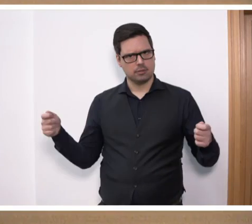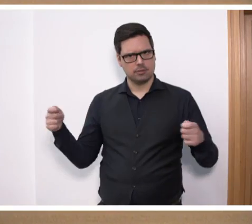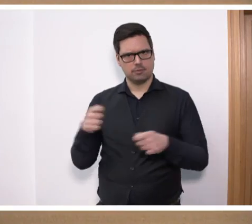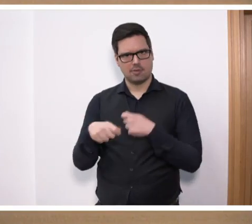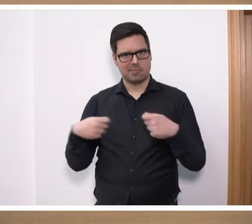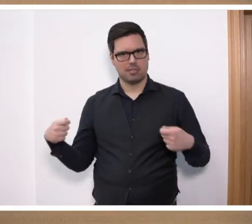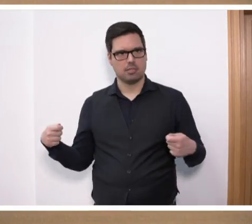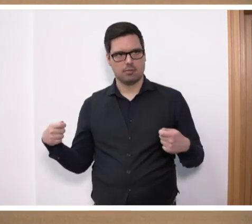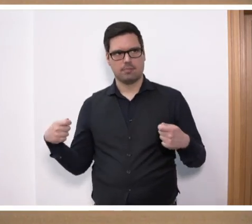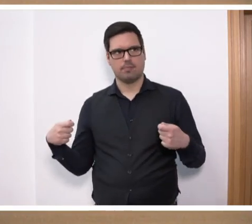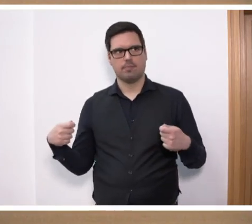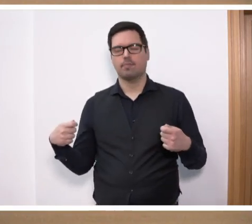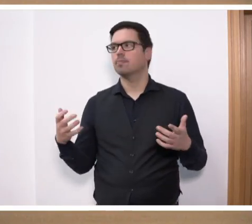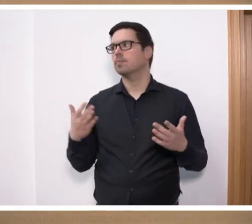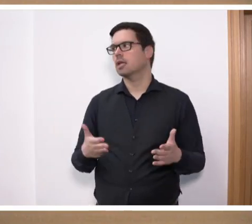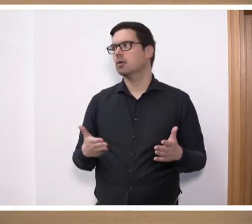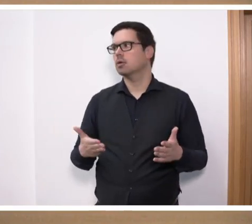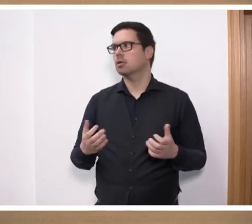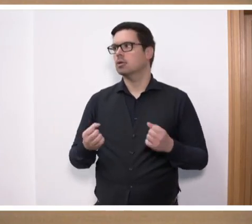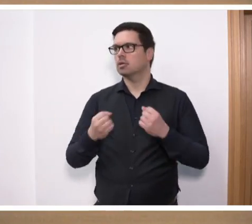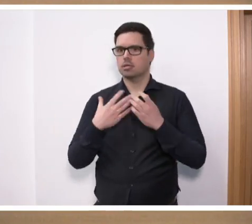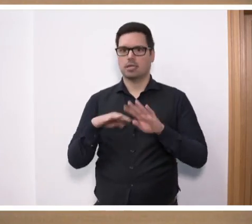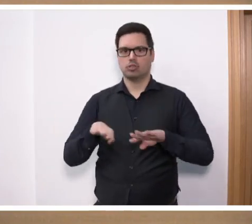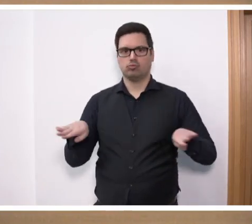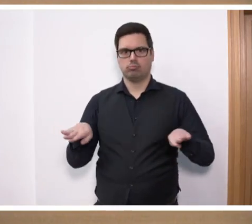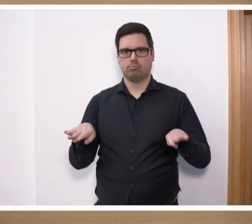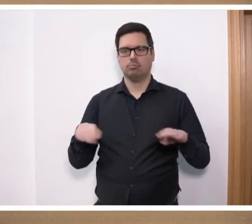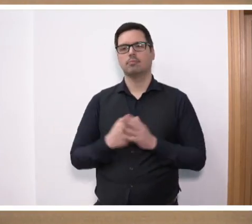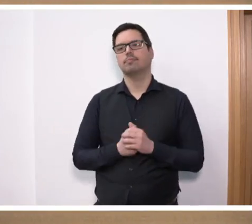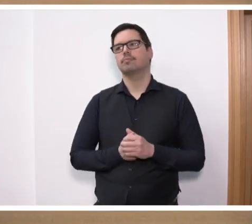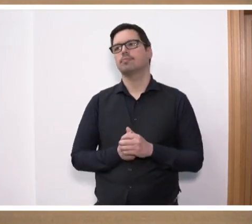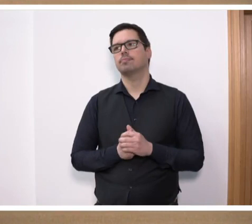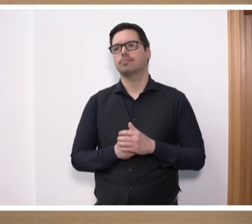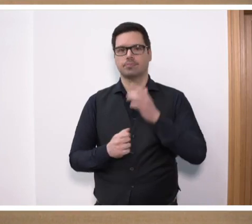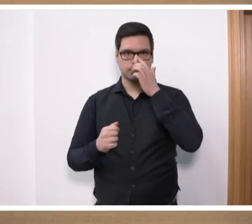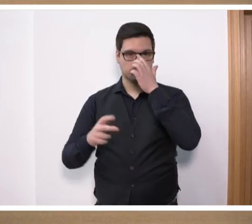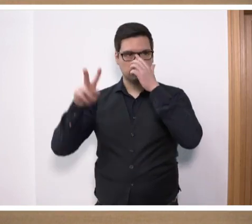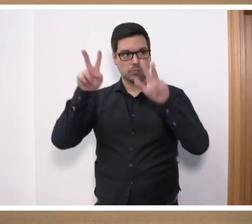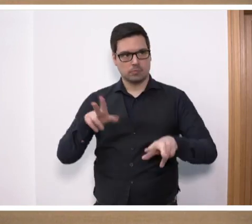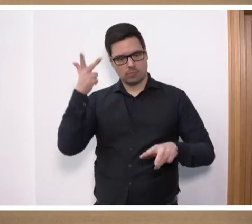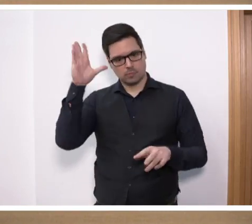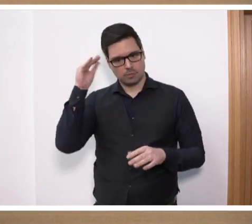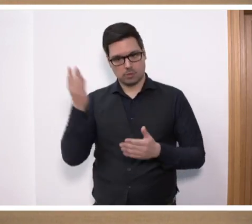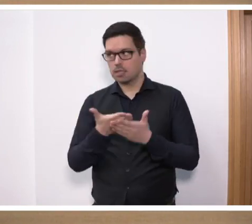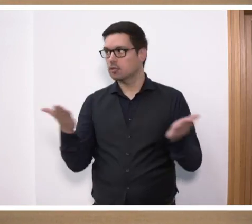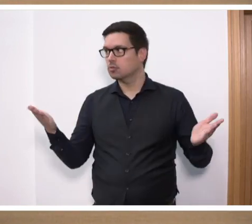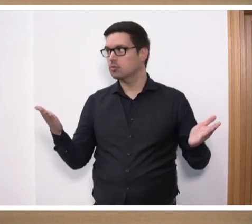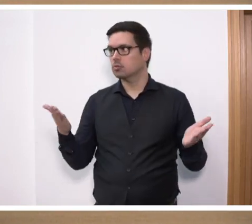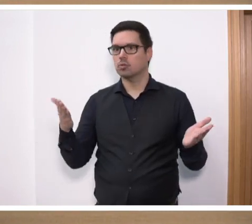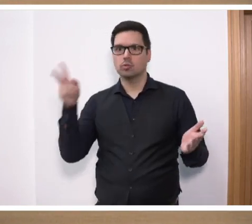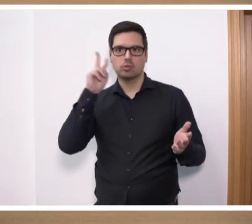aber wir werden entsprechend da auch ganz klar Stellung beziehen. Meine sehr geehrten Damen und Herren, und es sind ja auch einige